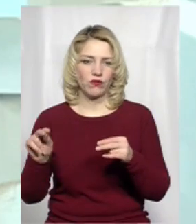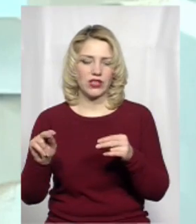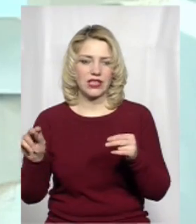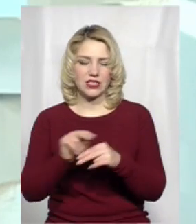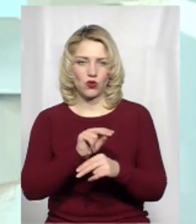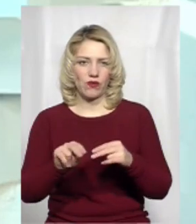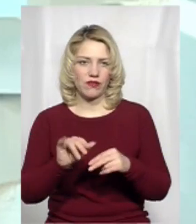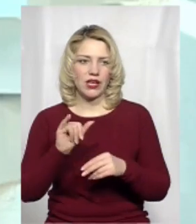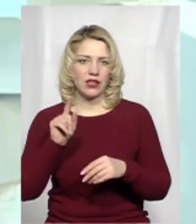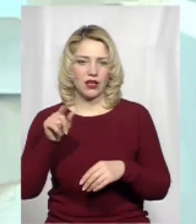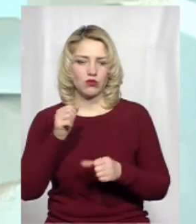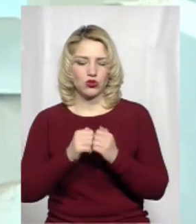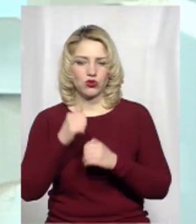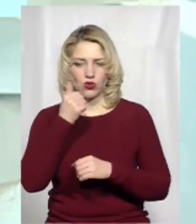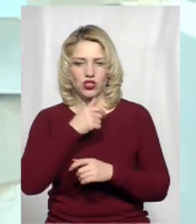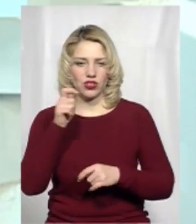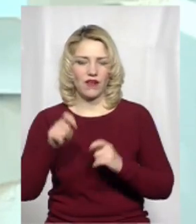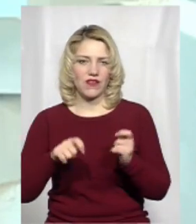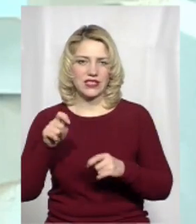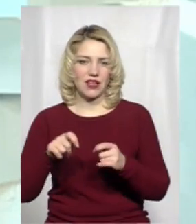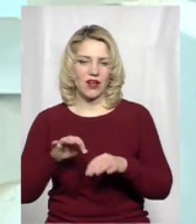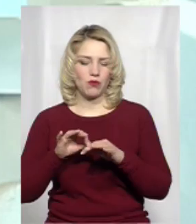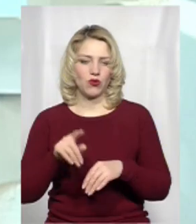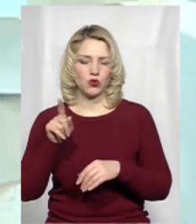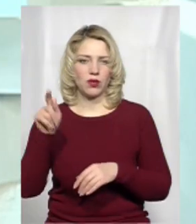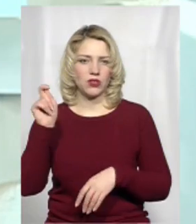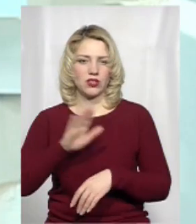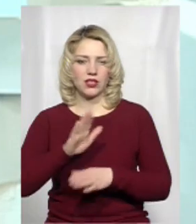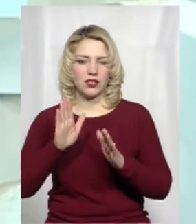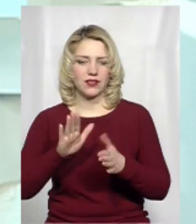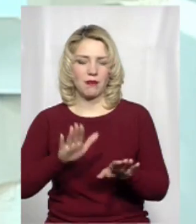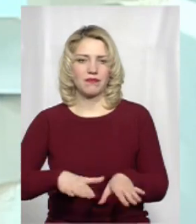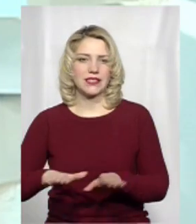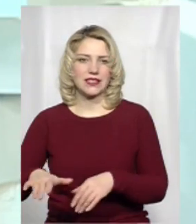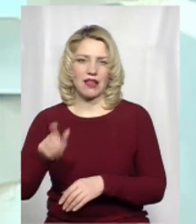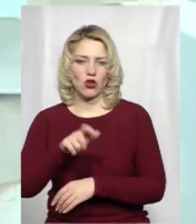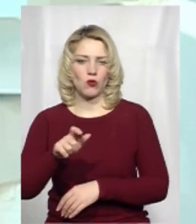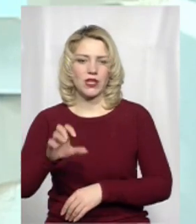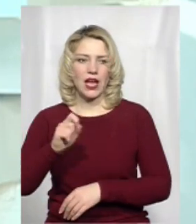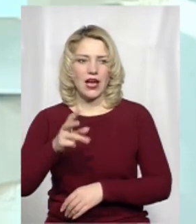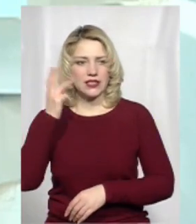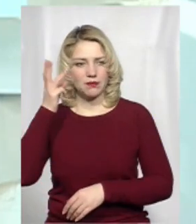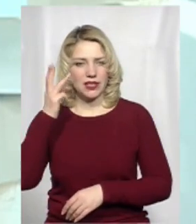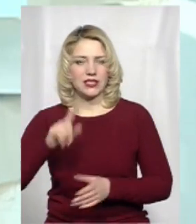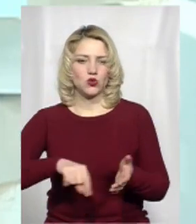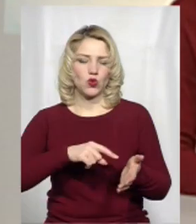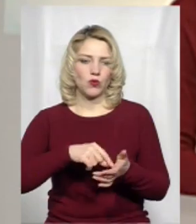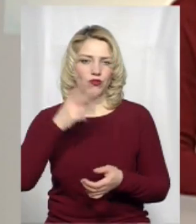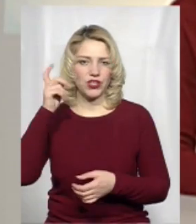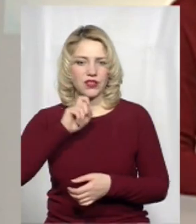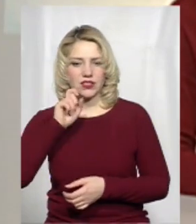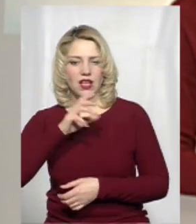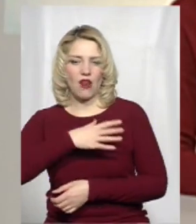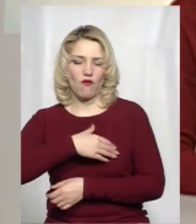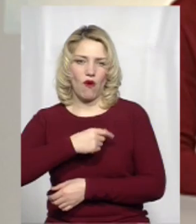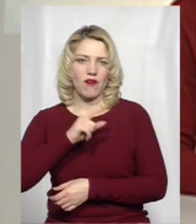там щорічний фестиваль проходить. І туди приїжджають не тільки місцеві громадяни, але й з Хмельницького, з Вінниці, зі Львова,